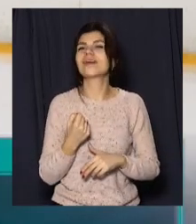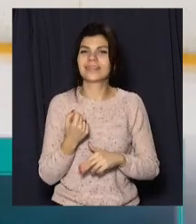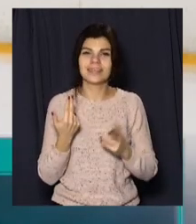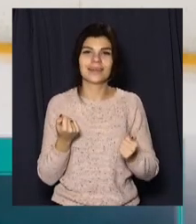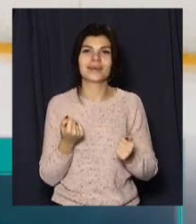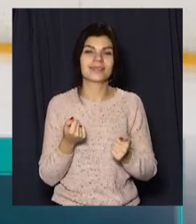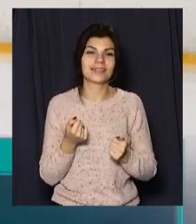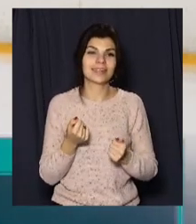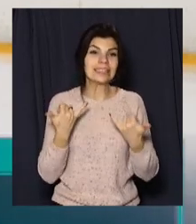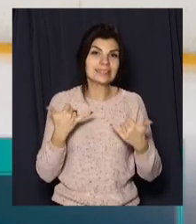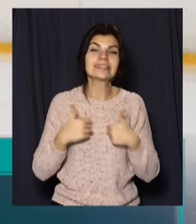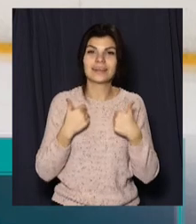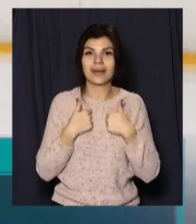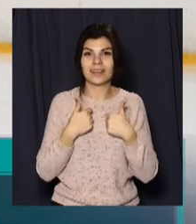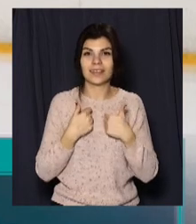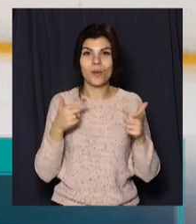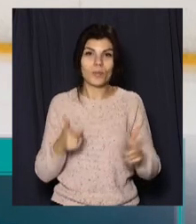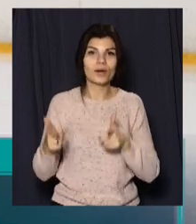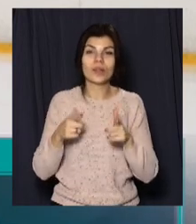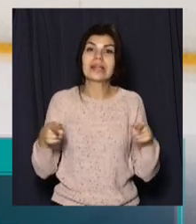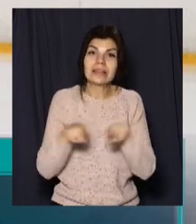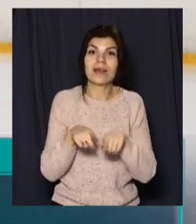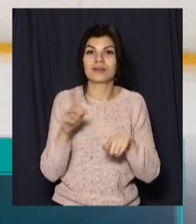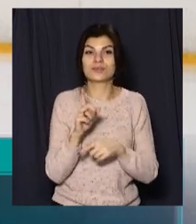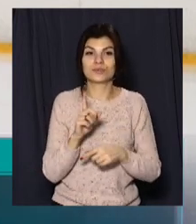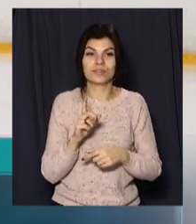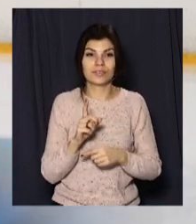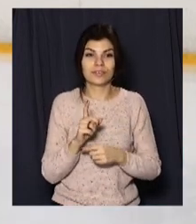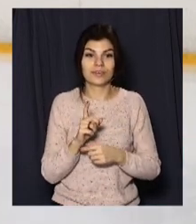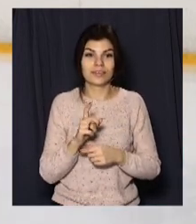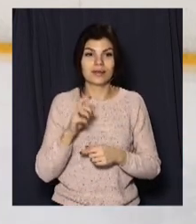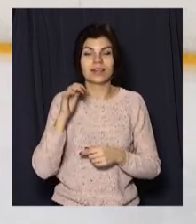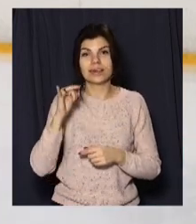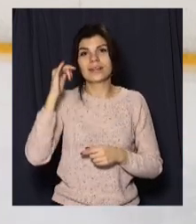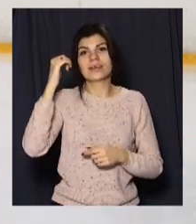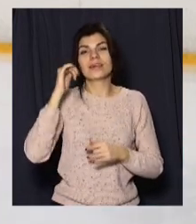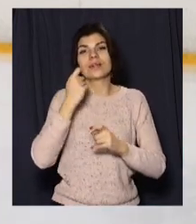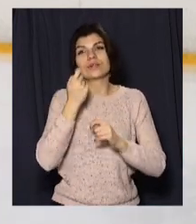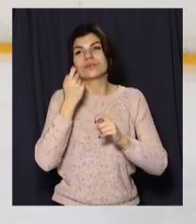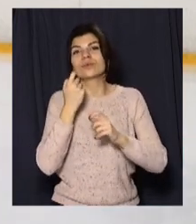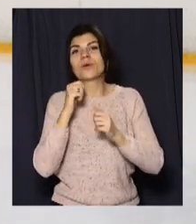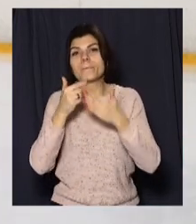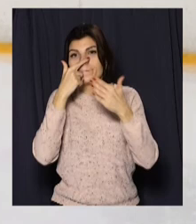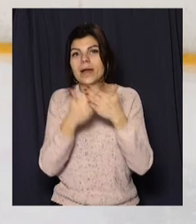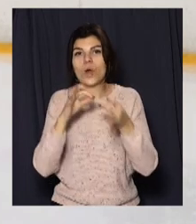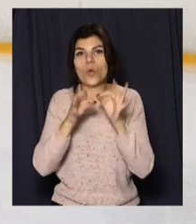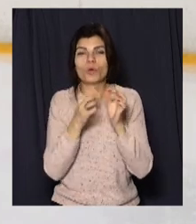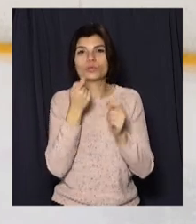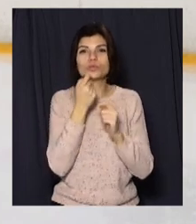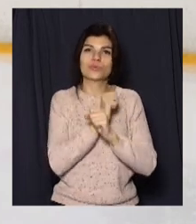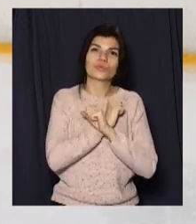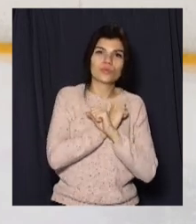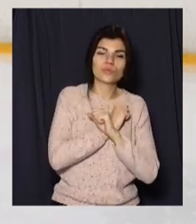Зараз стараємося підготуватися так, щоб і було час віддохнути перед Олімпіадою, щоб щось-чуть